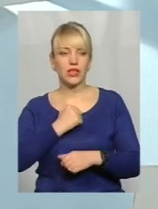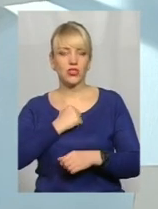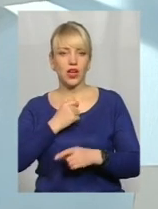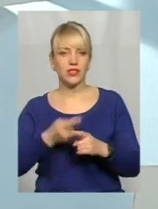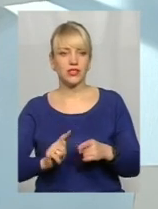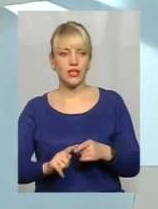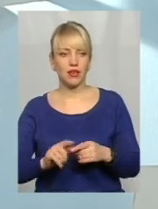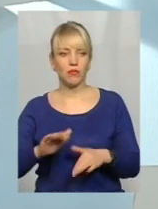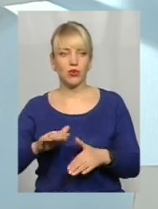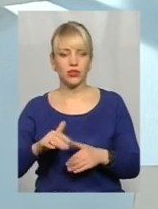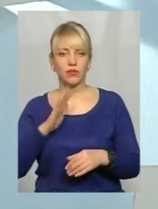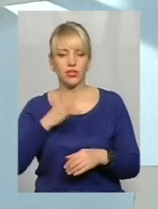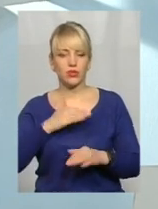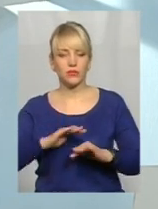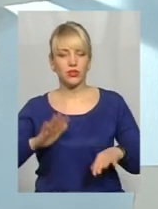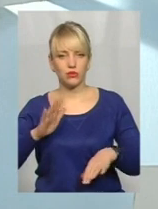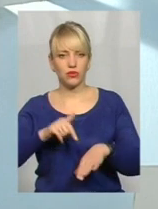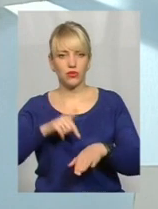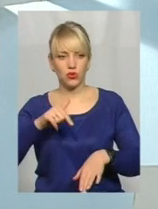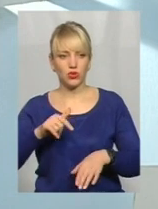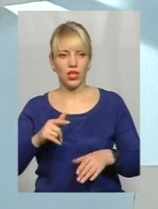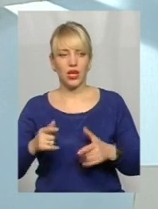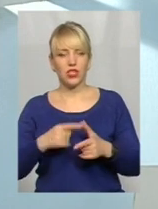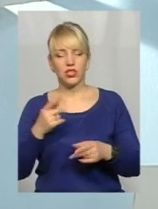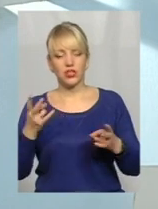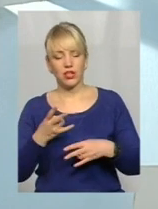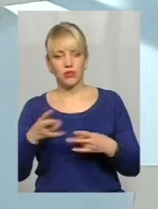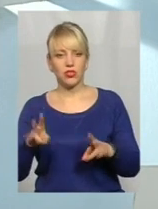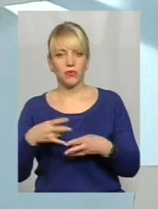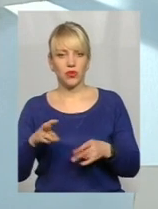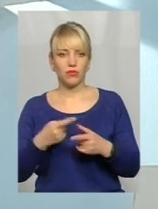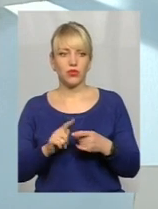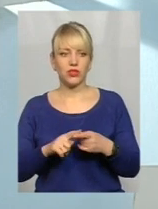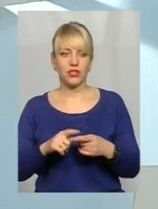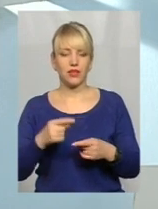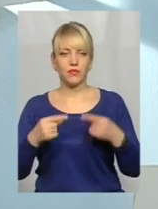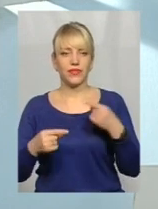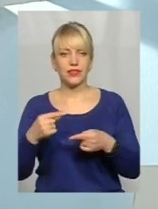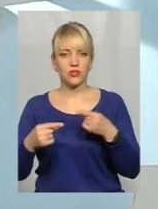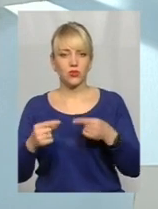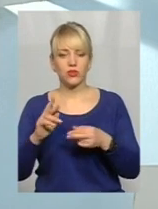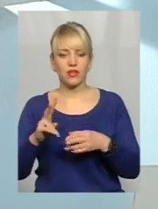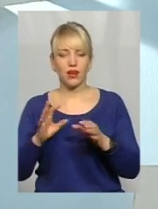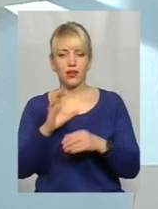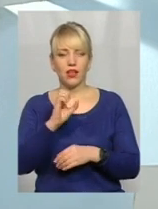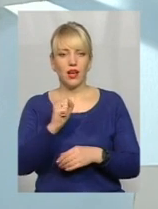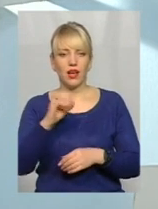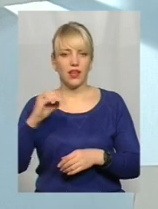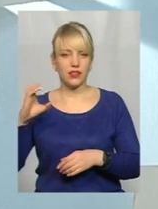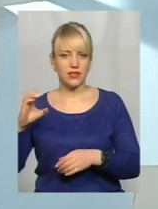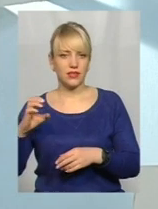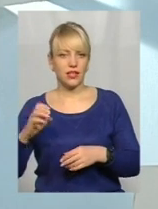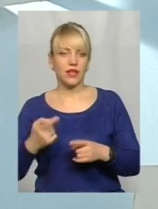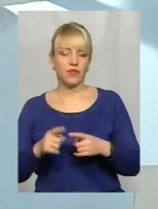потім нашим дітям відчувати. І чи варто це, чи не варто, це так само дискусія відносно атомної енергетики, тобто, чи ми